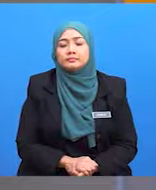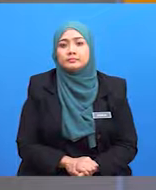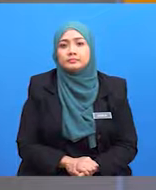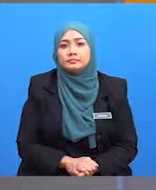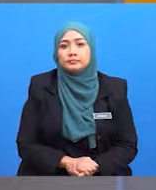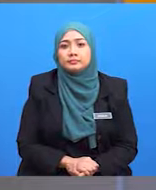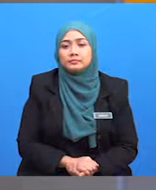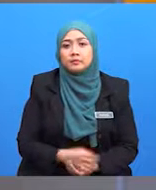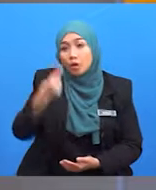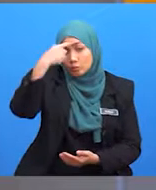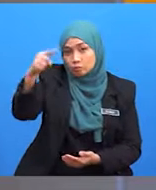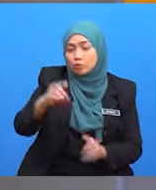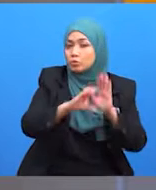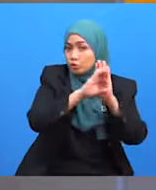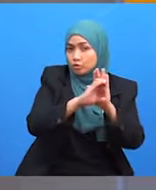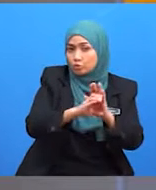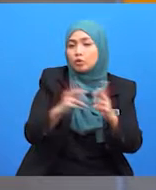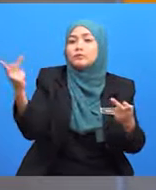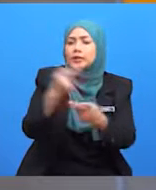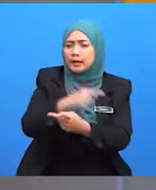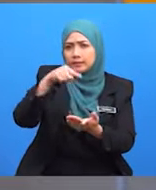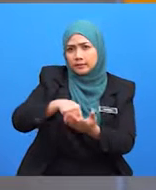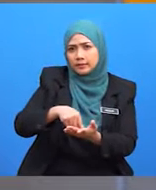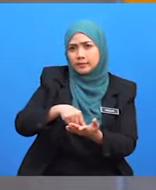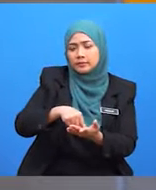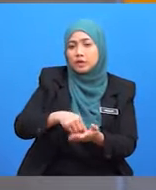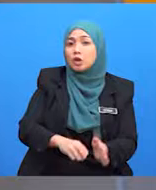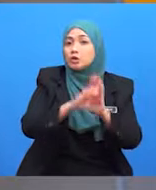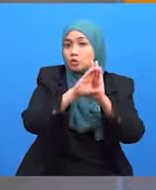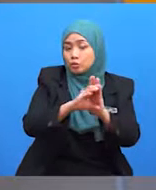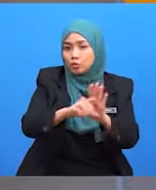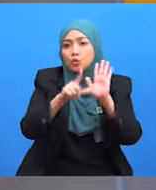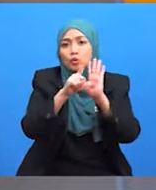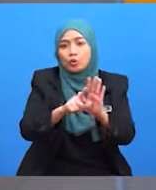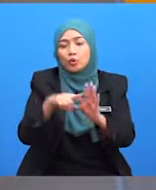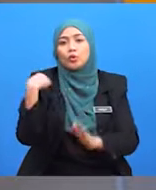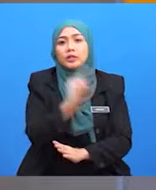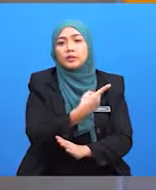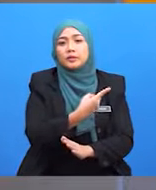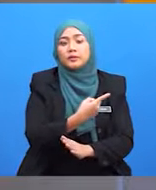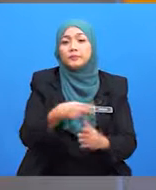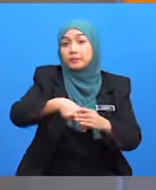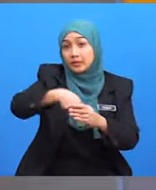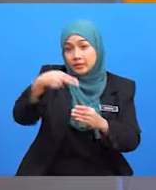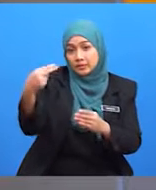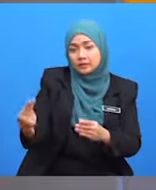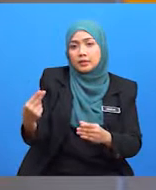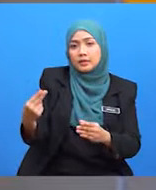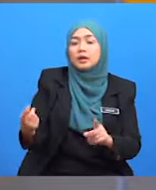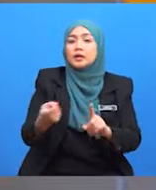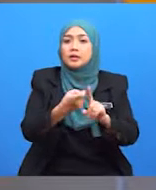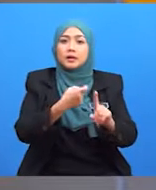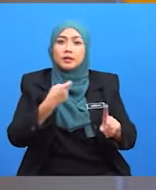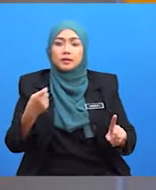Untuk contoh kali ini, saya akan menggunakan contoh logo yang kita hasilkan dari tugasan School